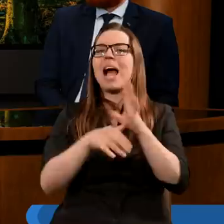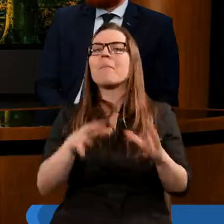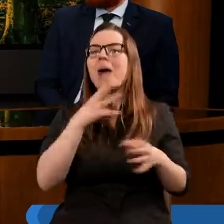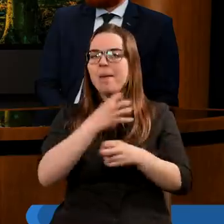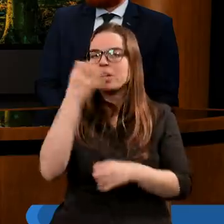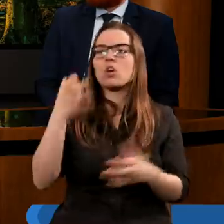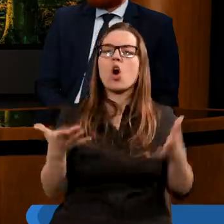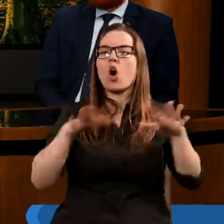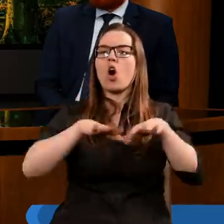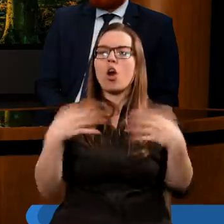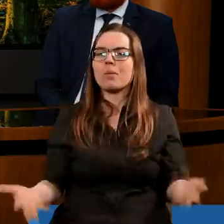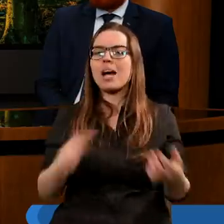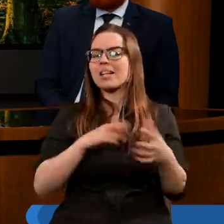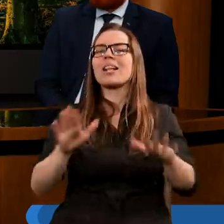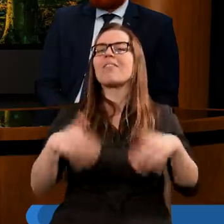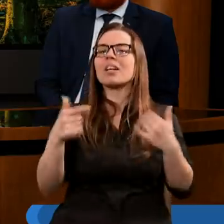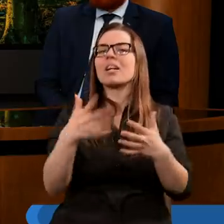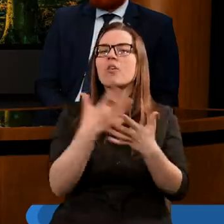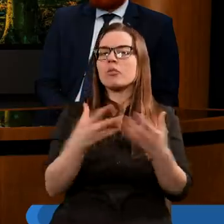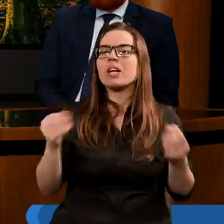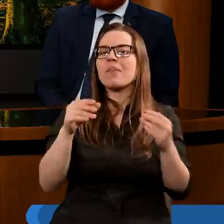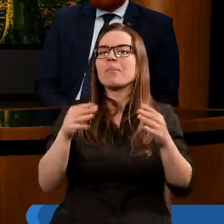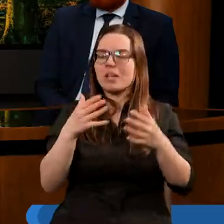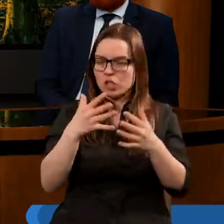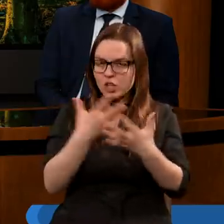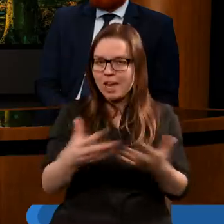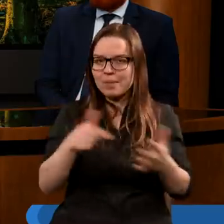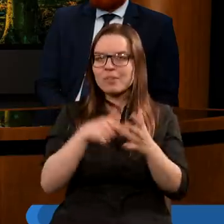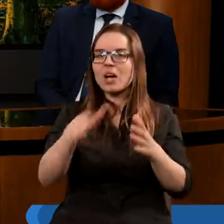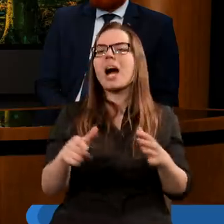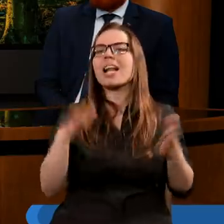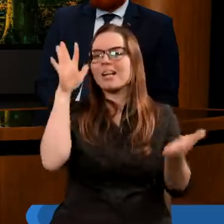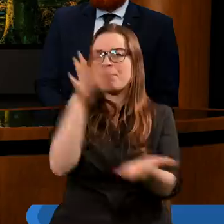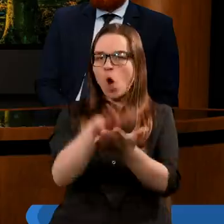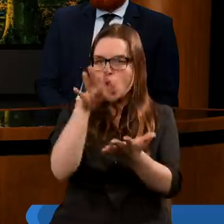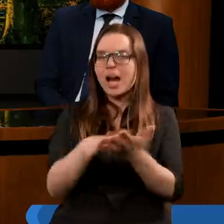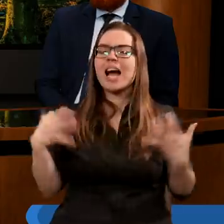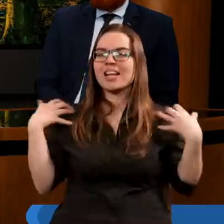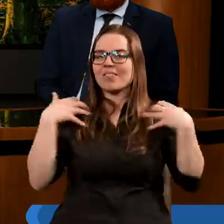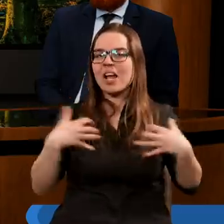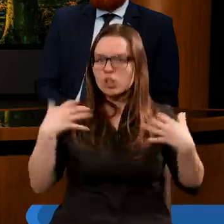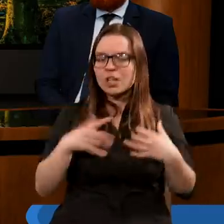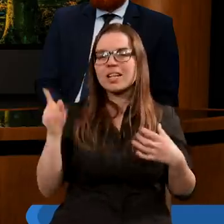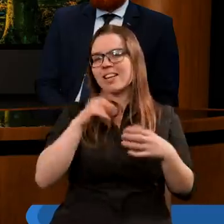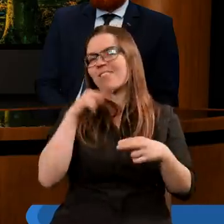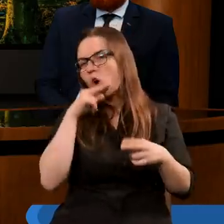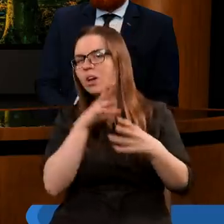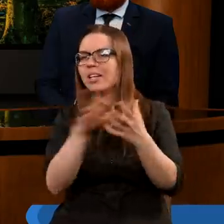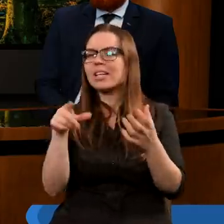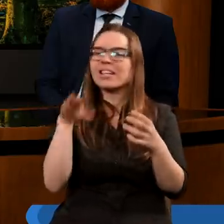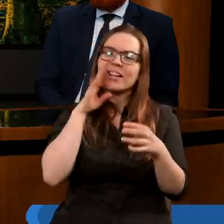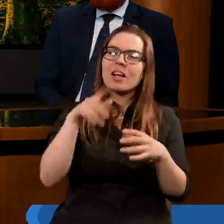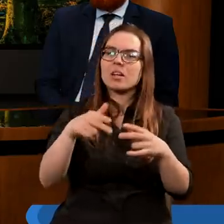rozpadło się pod pewnego trzęsienia ziemi na trzy części. Jakby część smoka, zwierzęcia z wody i tego